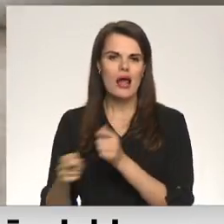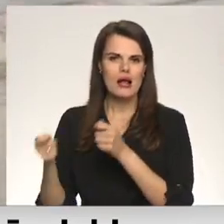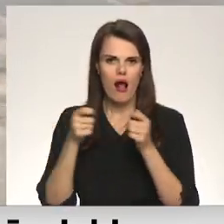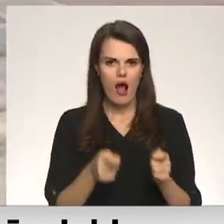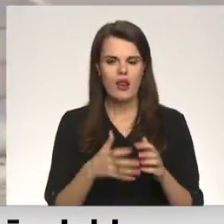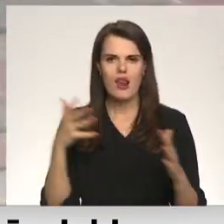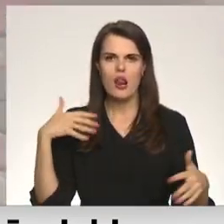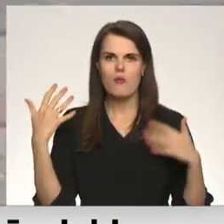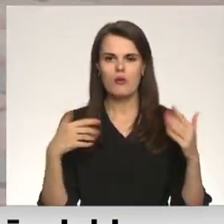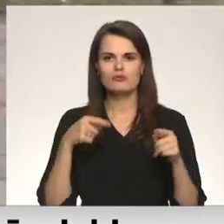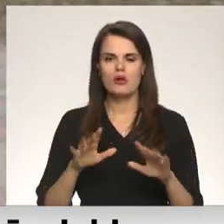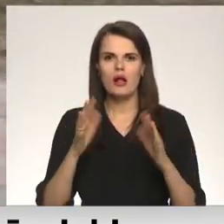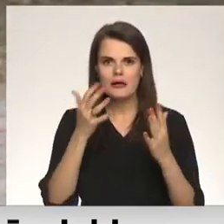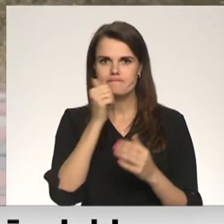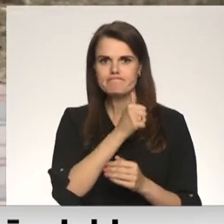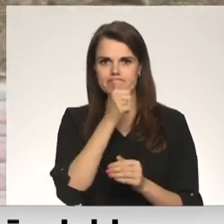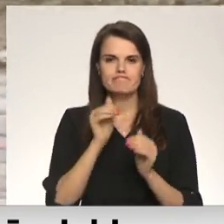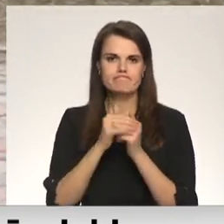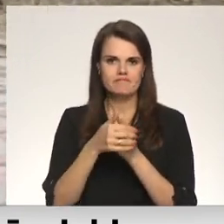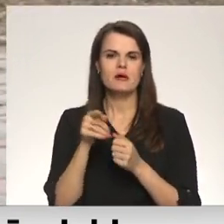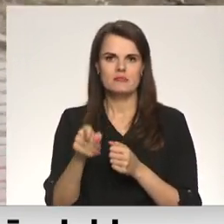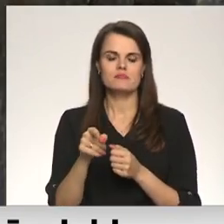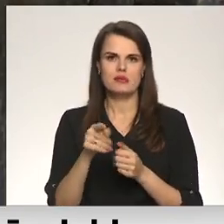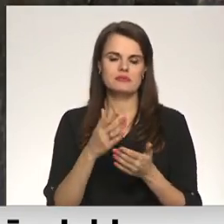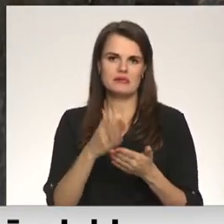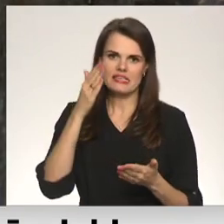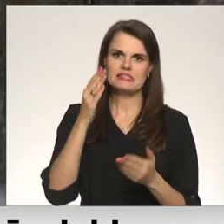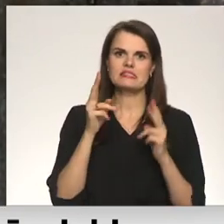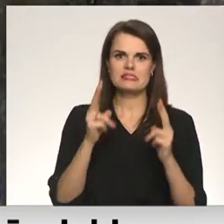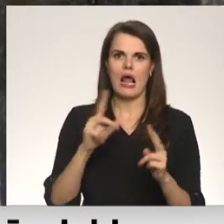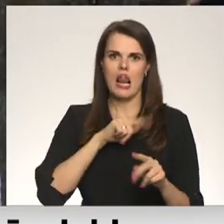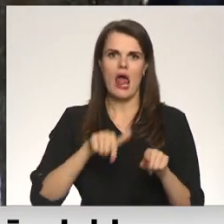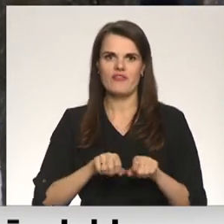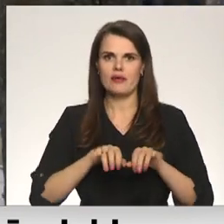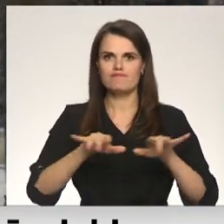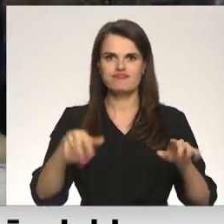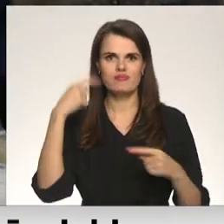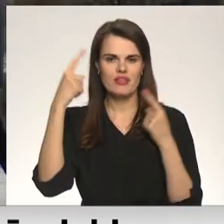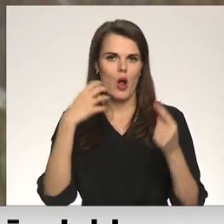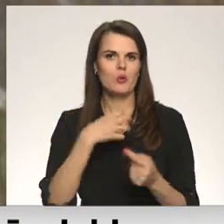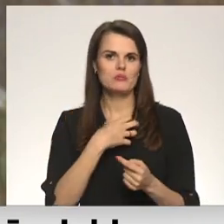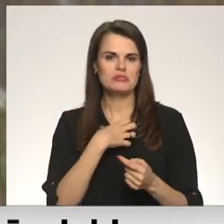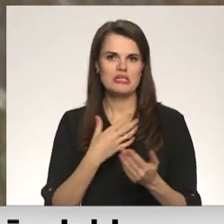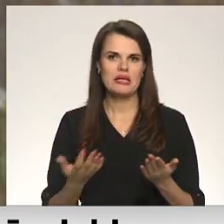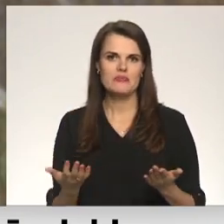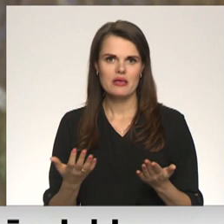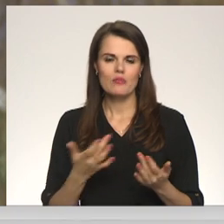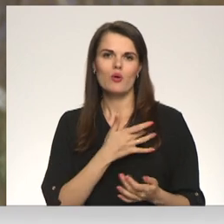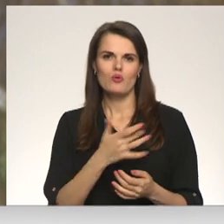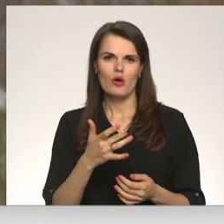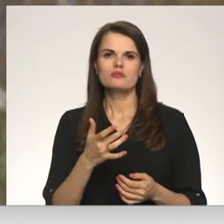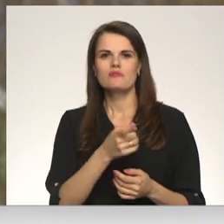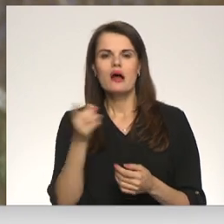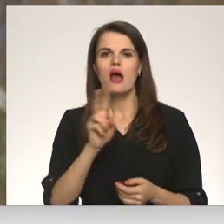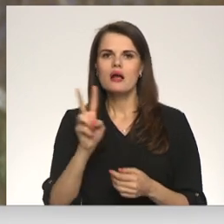bažas ir par šādu gadījumu noklusēšanu, kas būtiski palielina risku ievazāt trakumsārgu Latvijā. Droši vien arī kāds